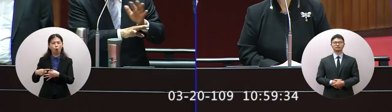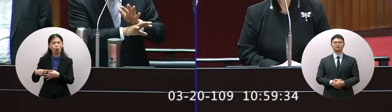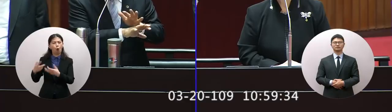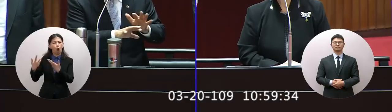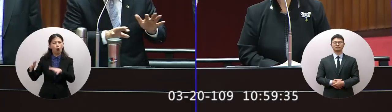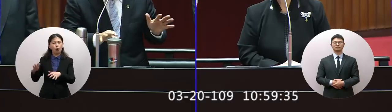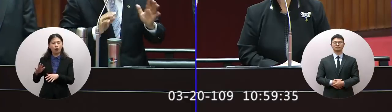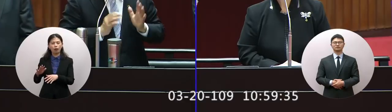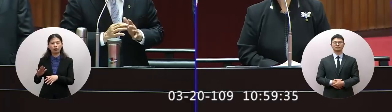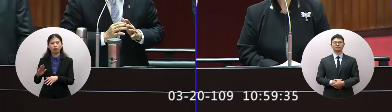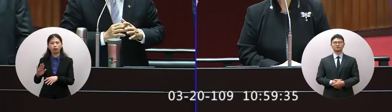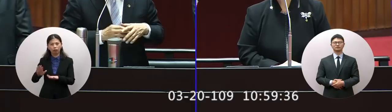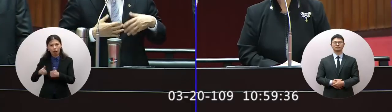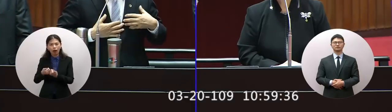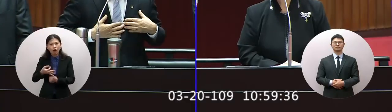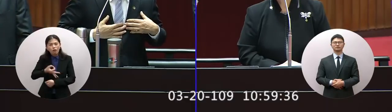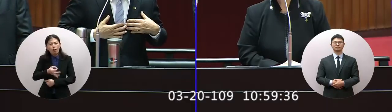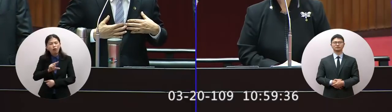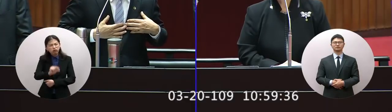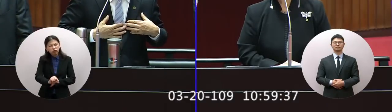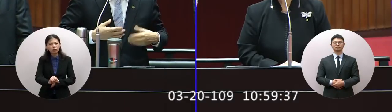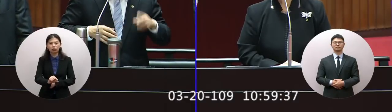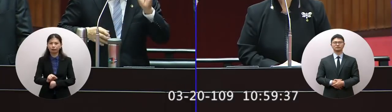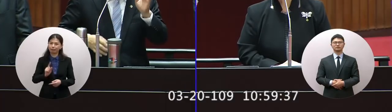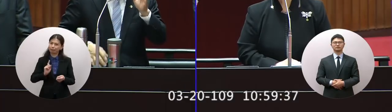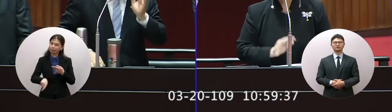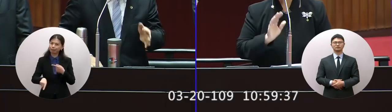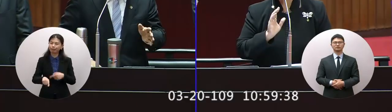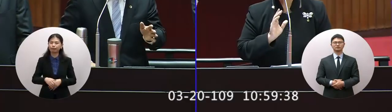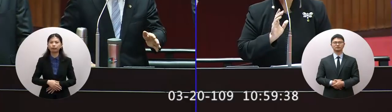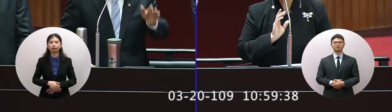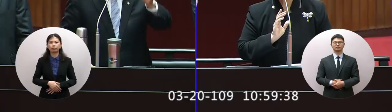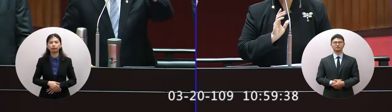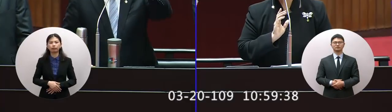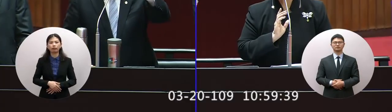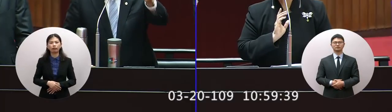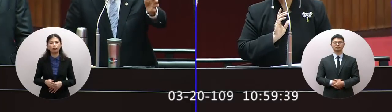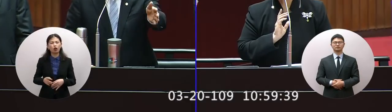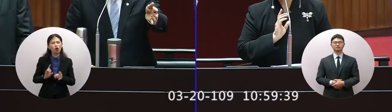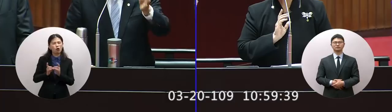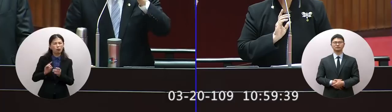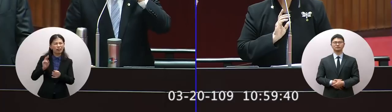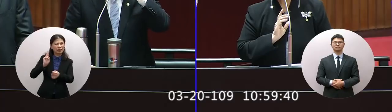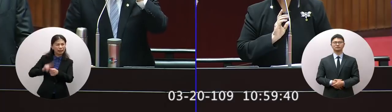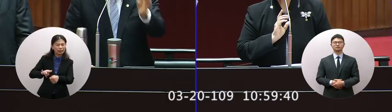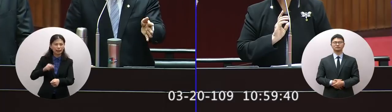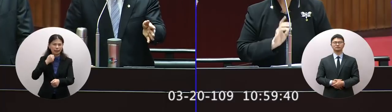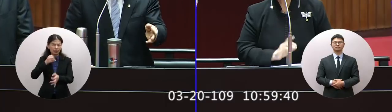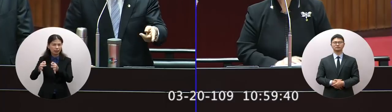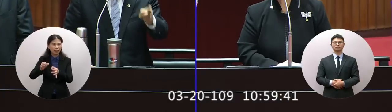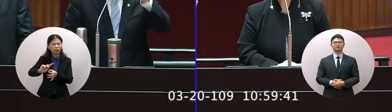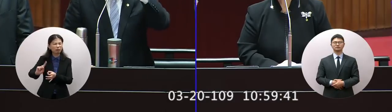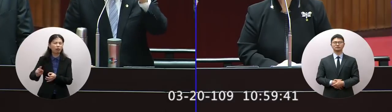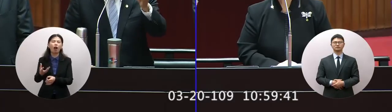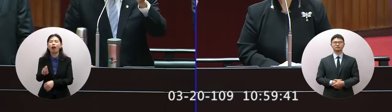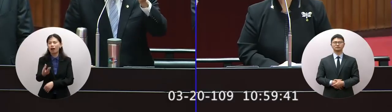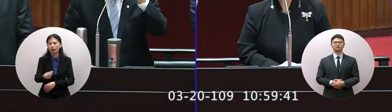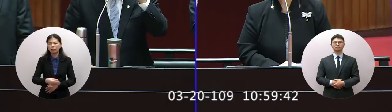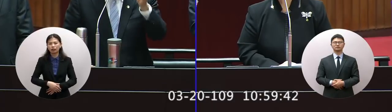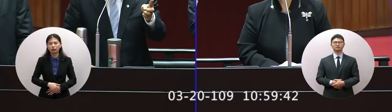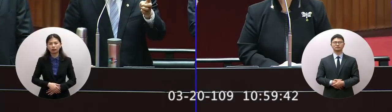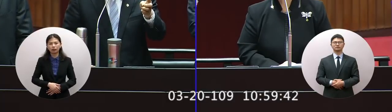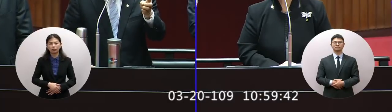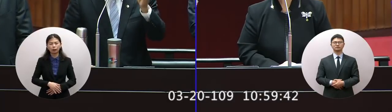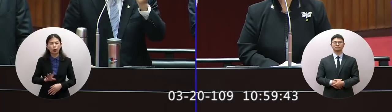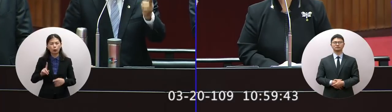照這個能力來搞這樣不公平所以絕對不公要什麼對付台商收理台商那